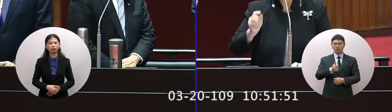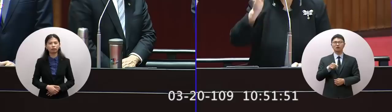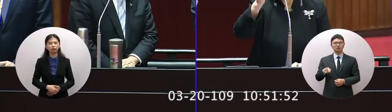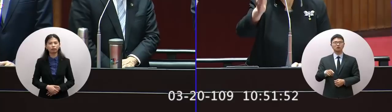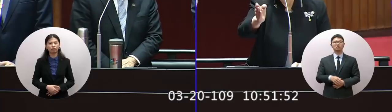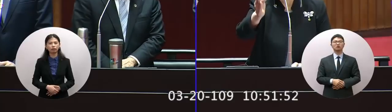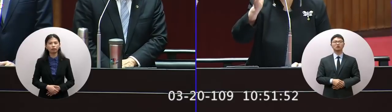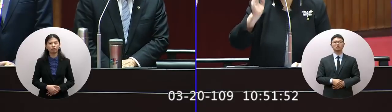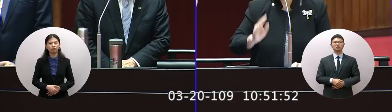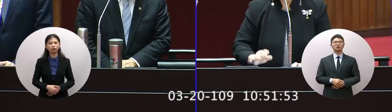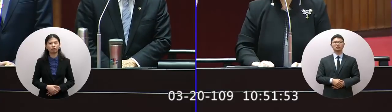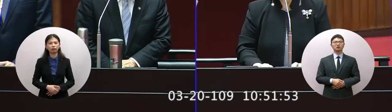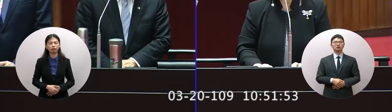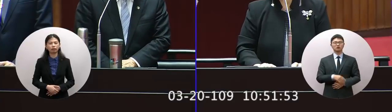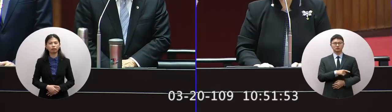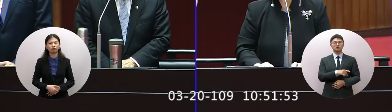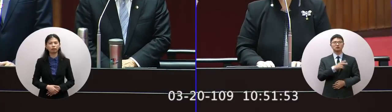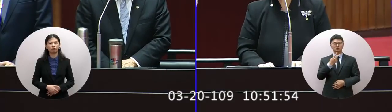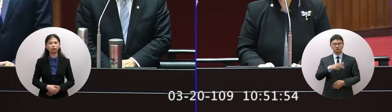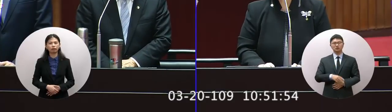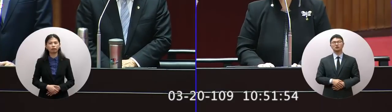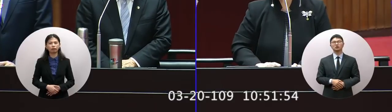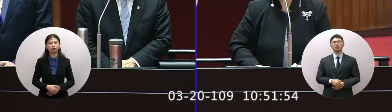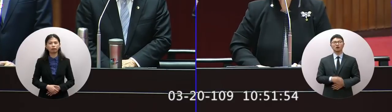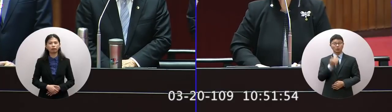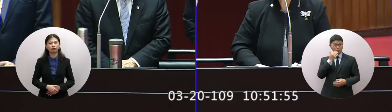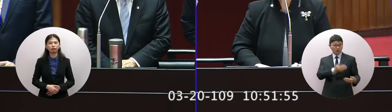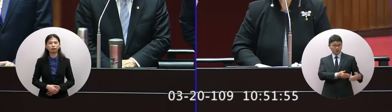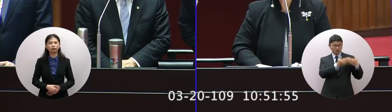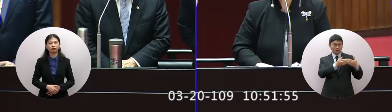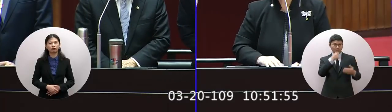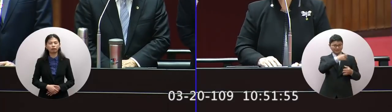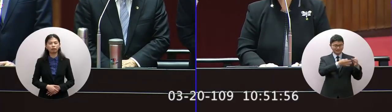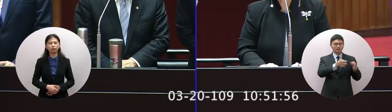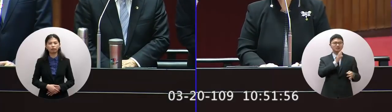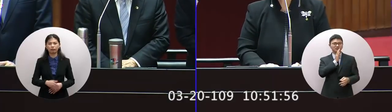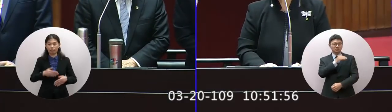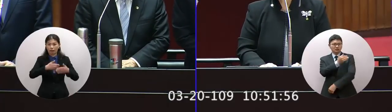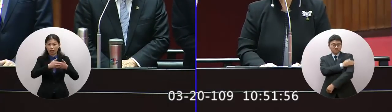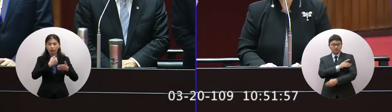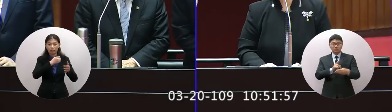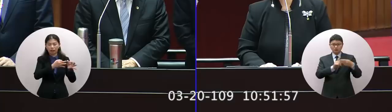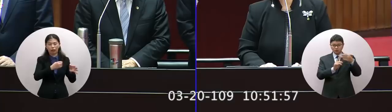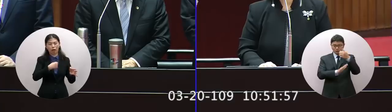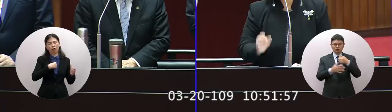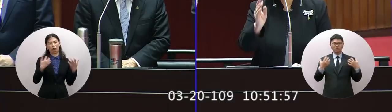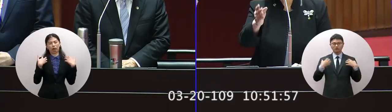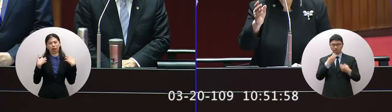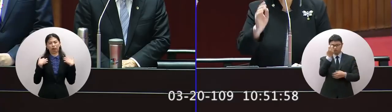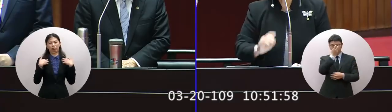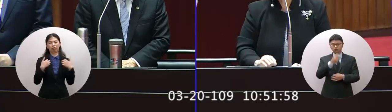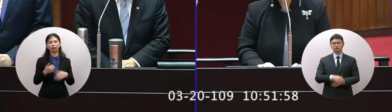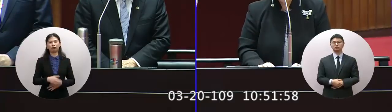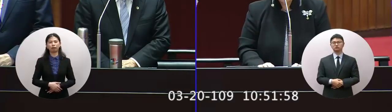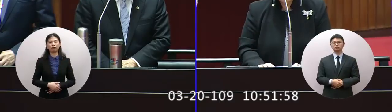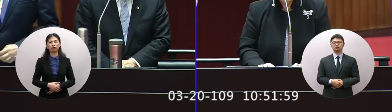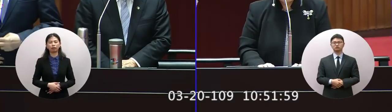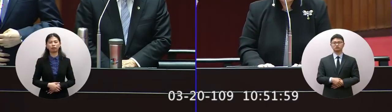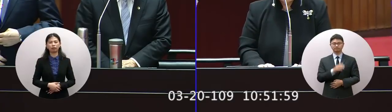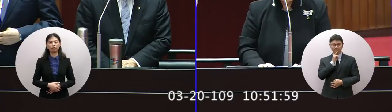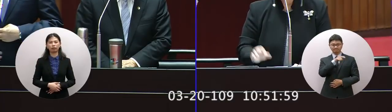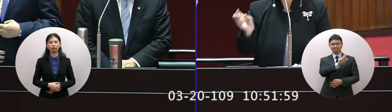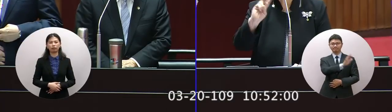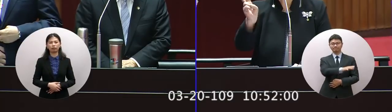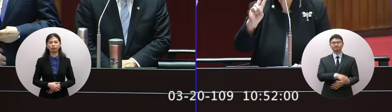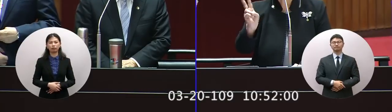海外的台商是我們陳主委罐沒有啦台商是我們對啦台商是最重要